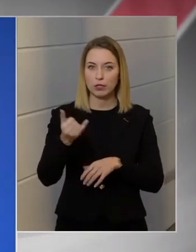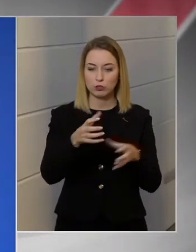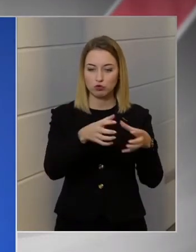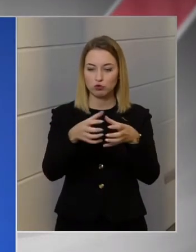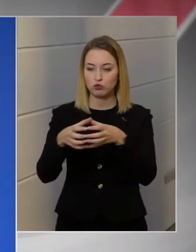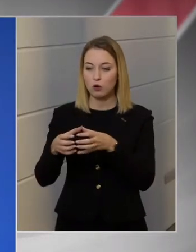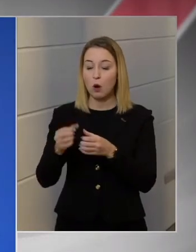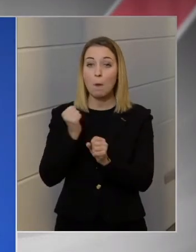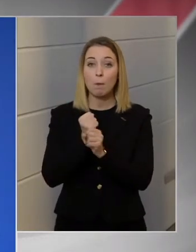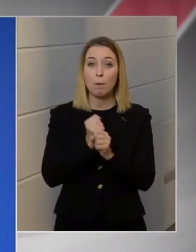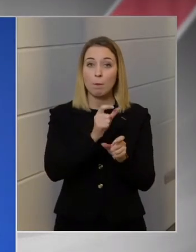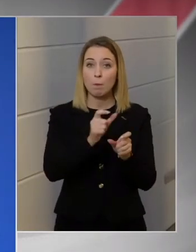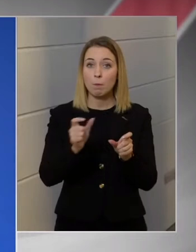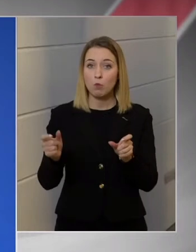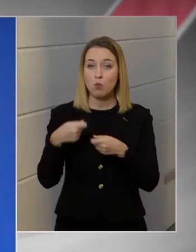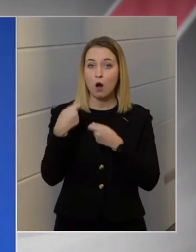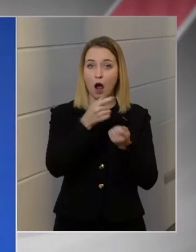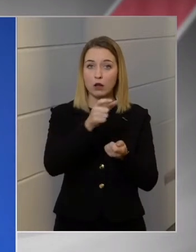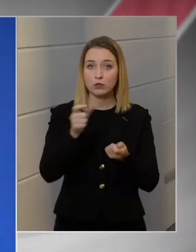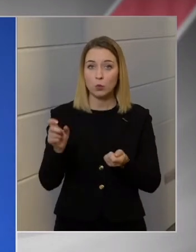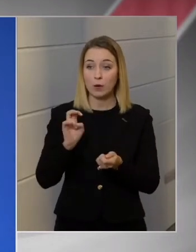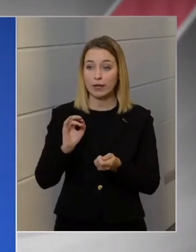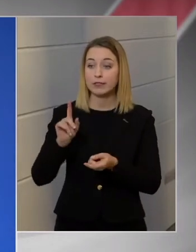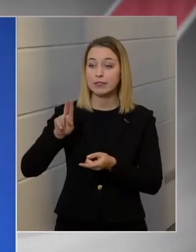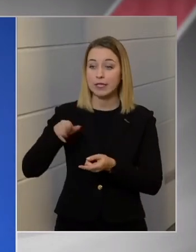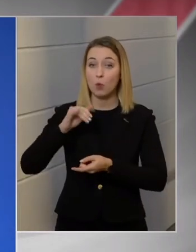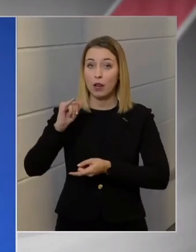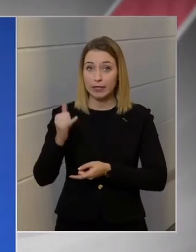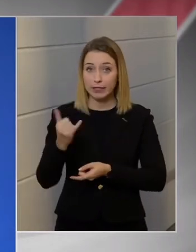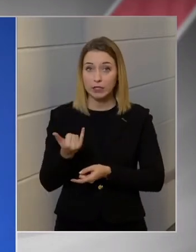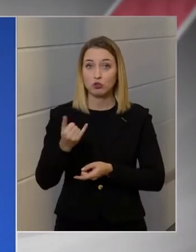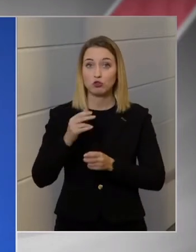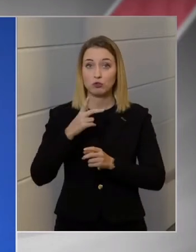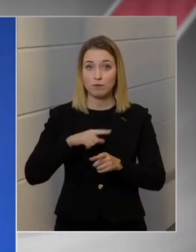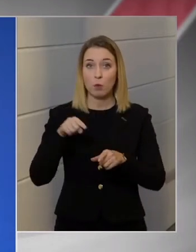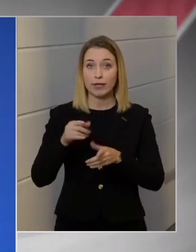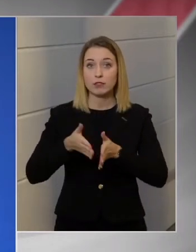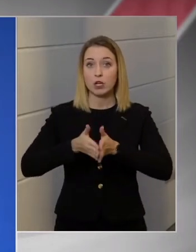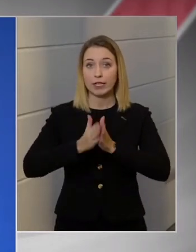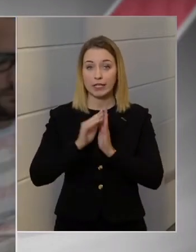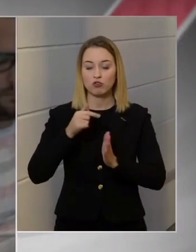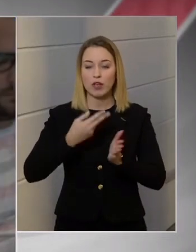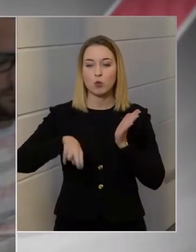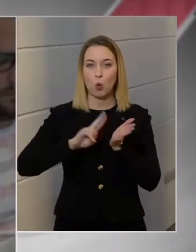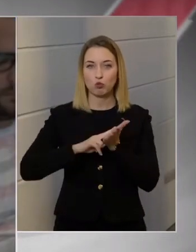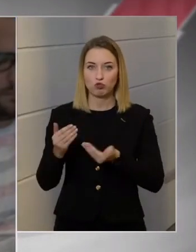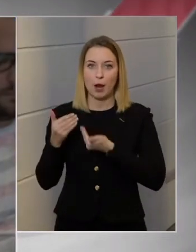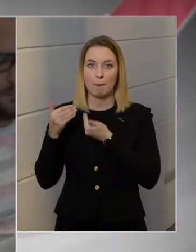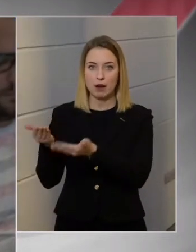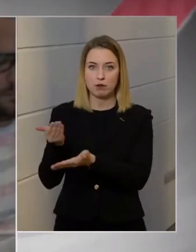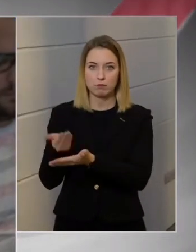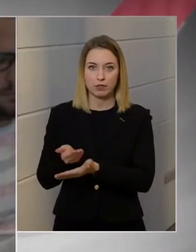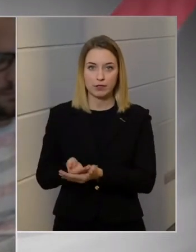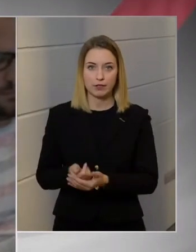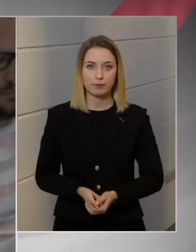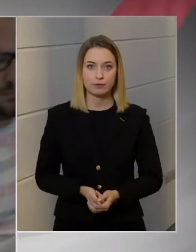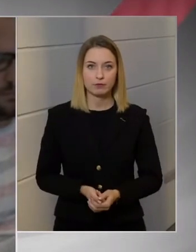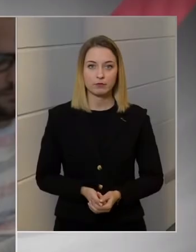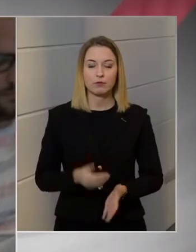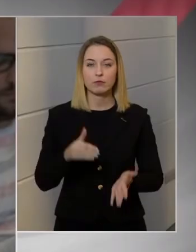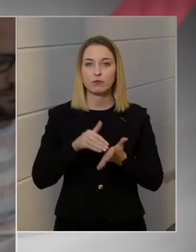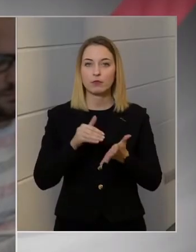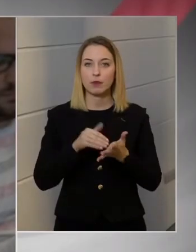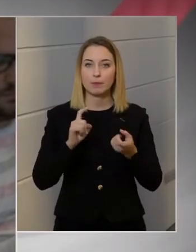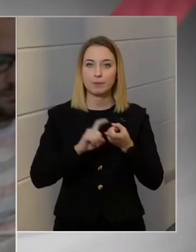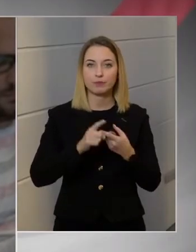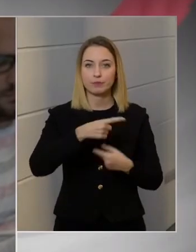munkaadók részéről is tömeges volt az igény, hogy ezt a jogosultságot adjuk meg nekik. Még csak annyit ennek kapcsán, hogy